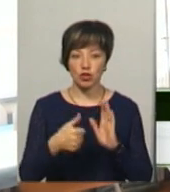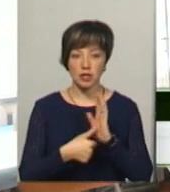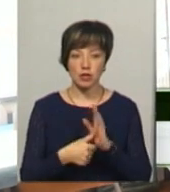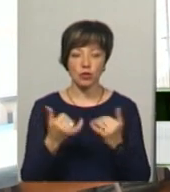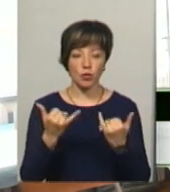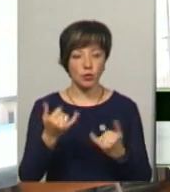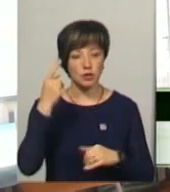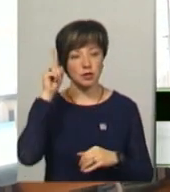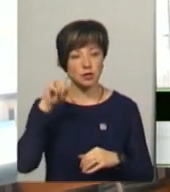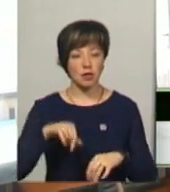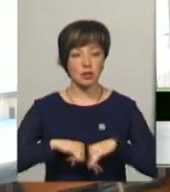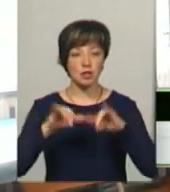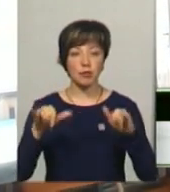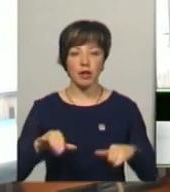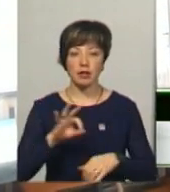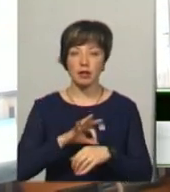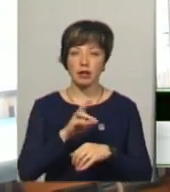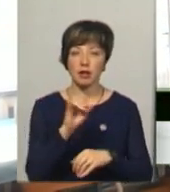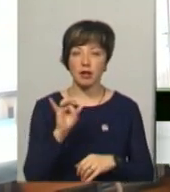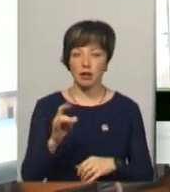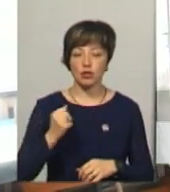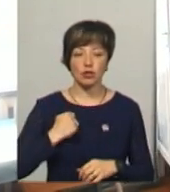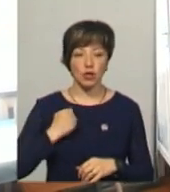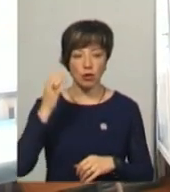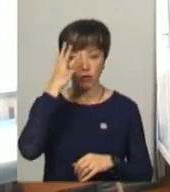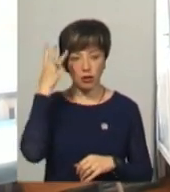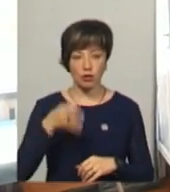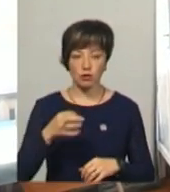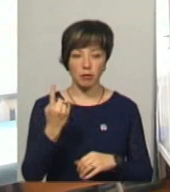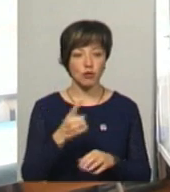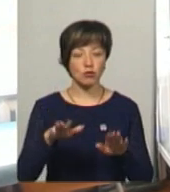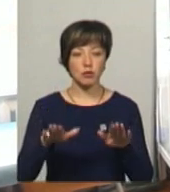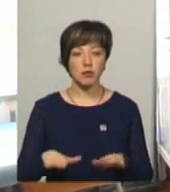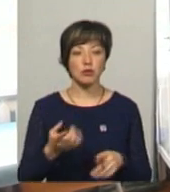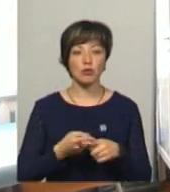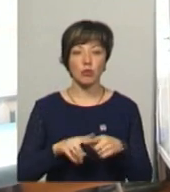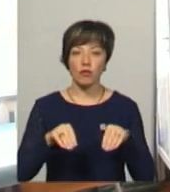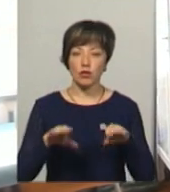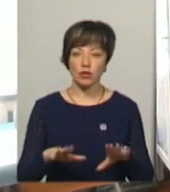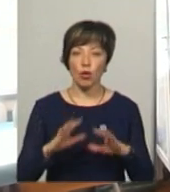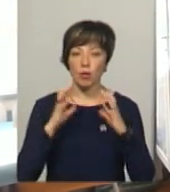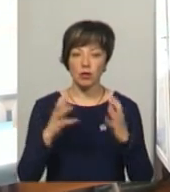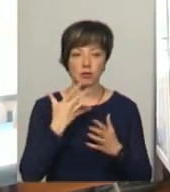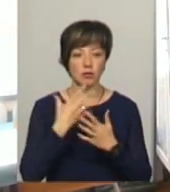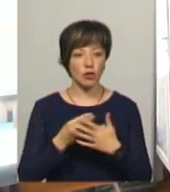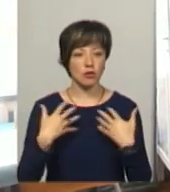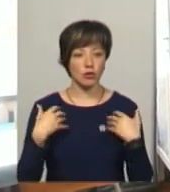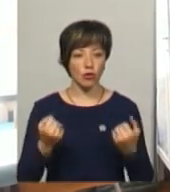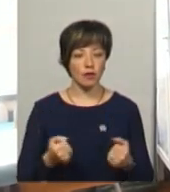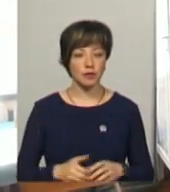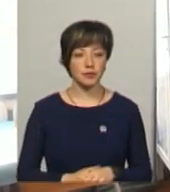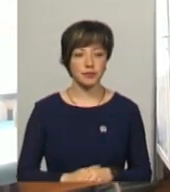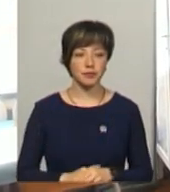що відомо про спалах Кіру, на жаль, Хмельниччина на першому місці. Тому вирішила, опікуючись про своє здоров'я,